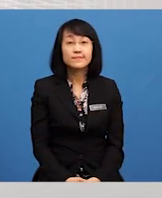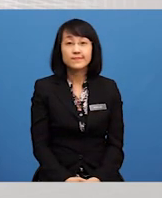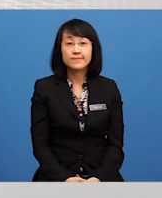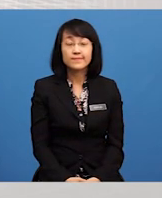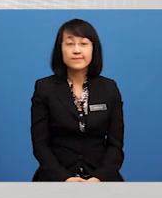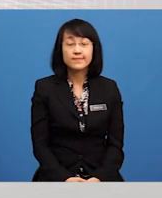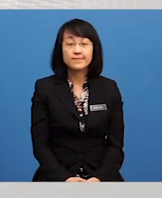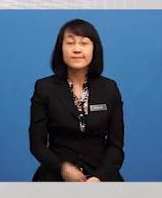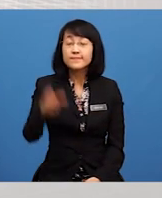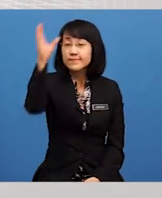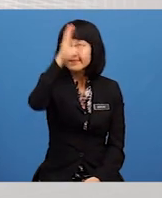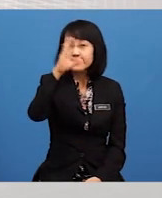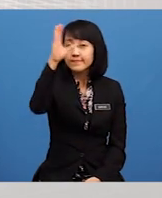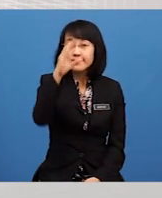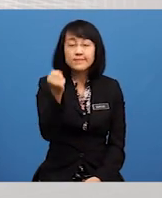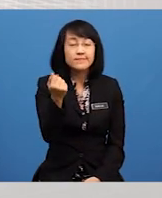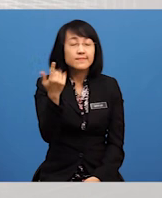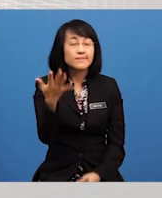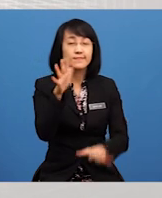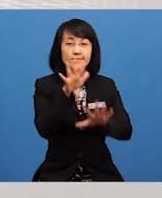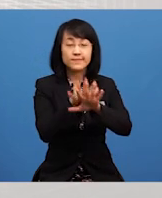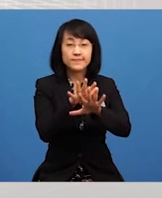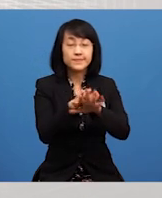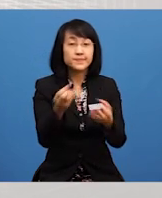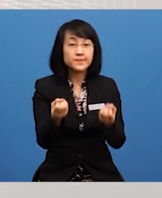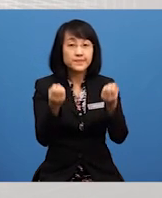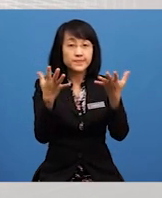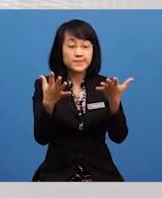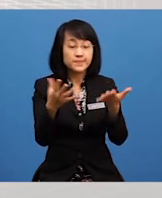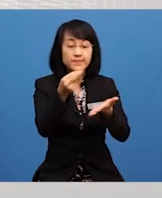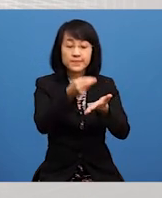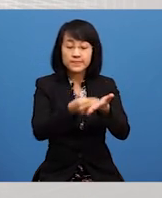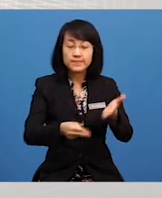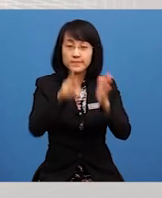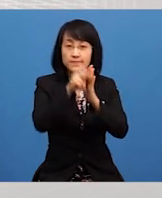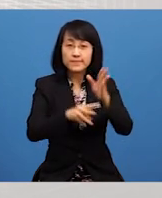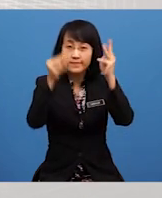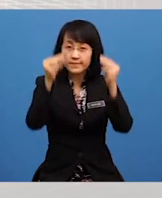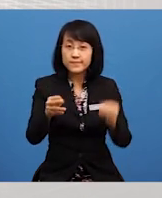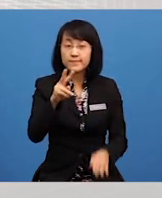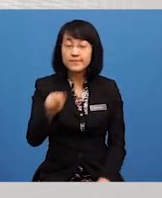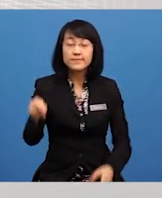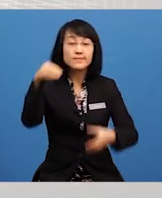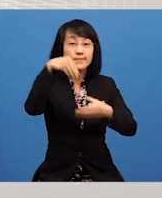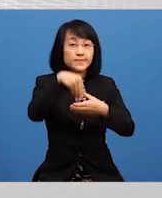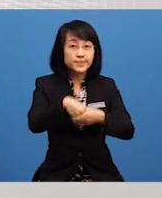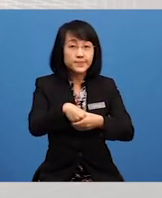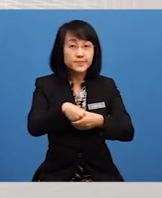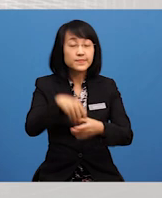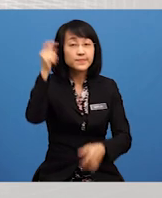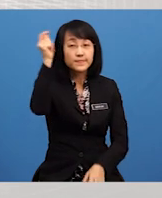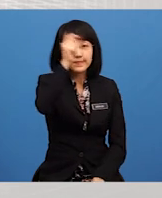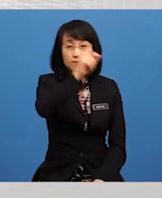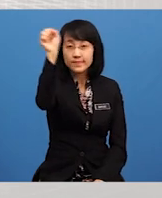Cari seberapa banyak nilai kemanusiaan yang terdapat dalam teka silang